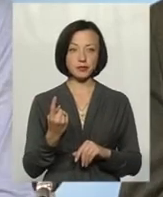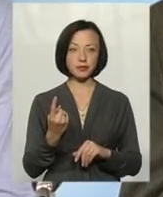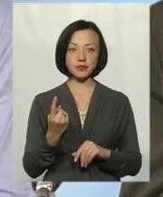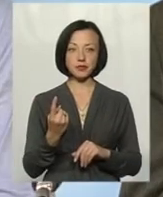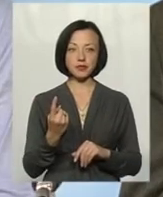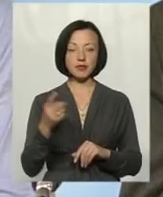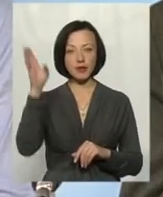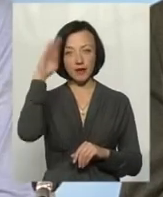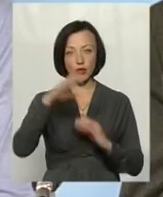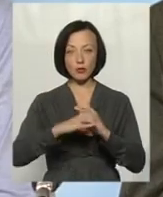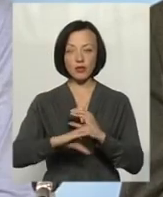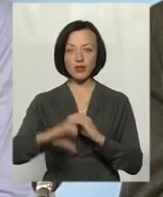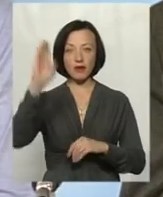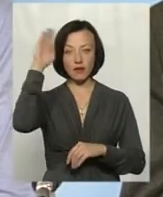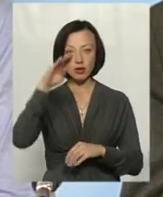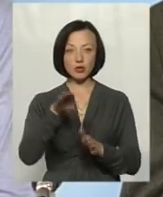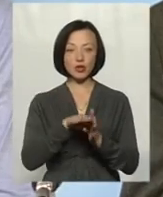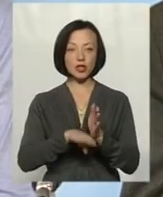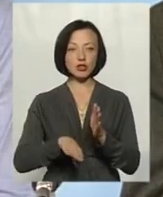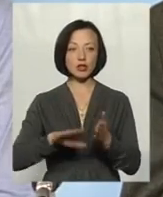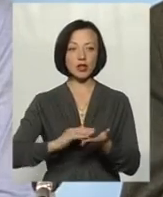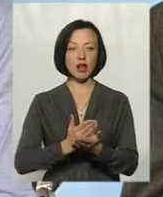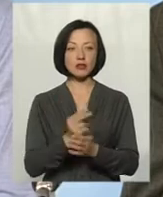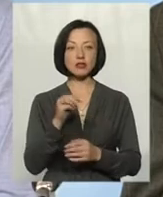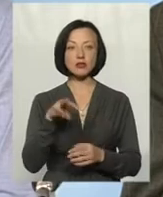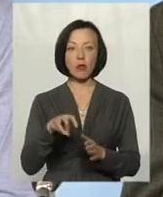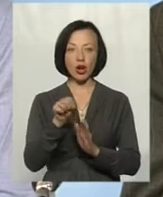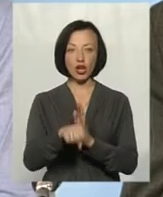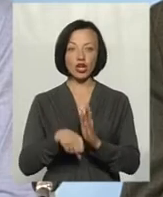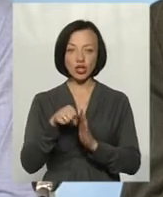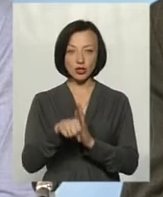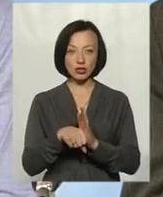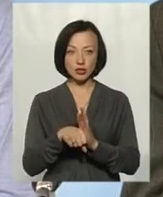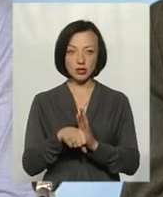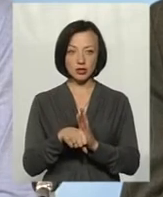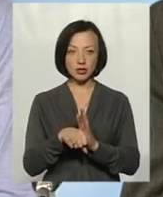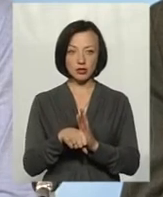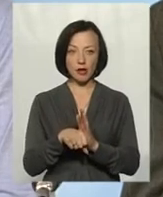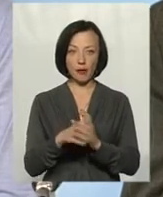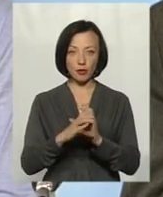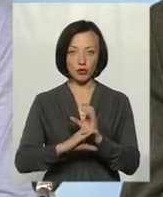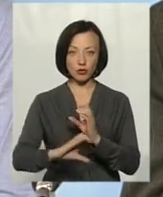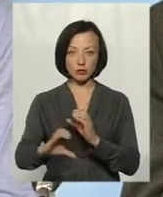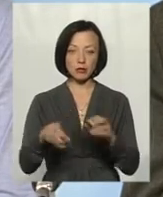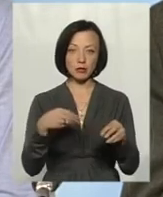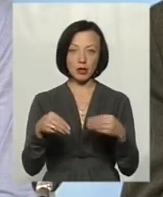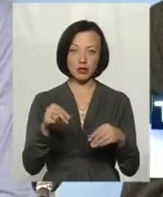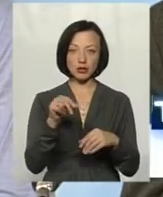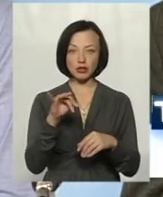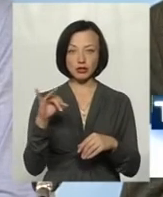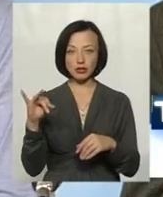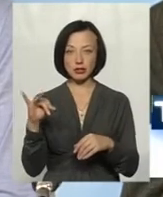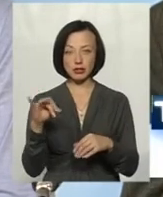водопровідна вода буде хуже якось, як Кринична. Вона ж йде по трубах чи пластмасовим, чи